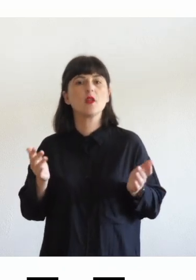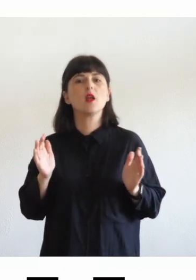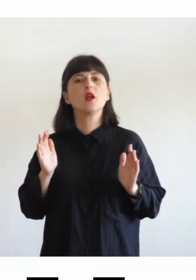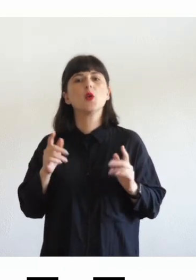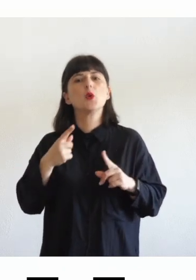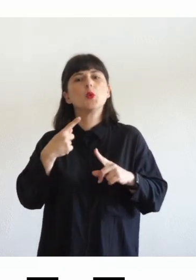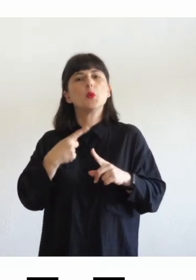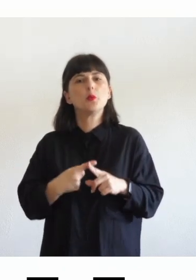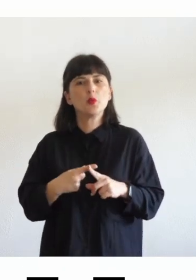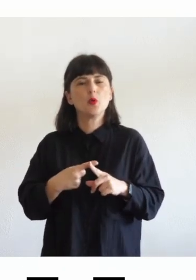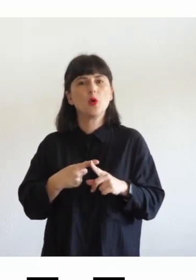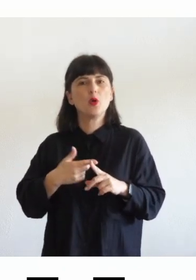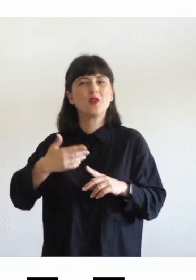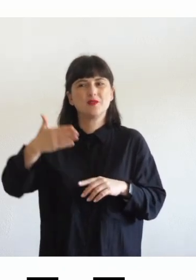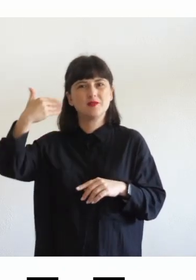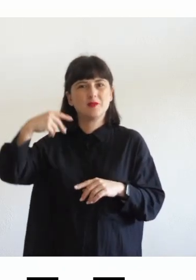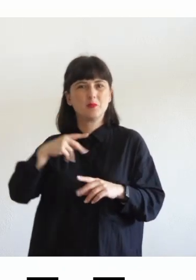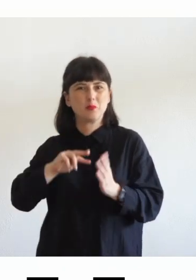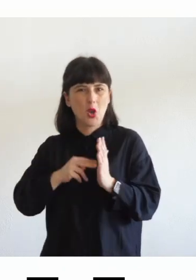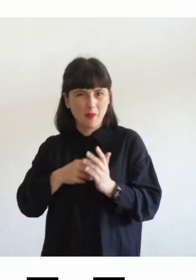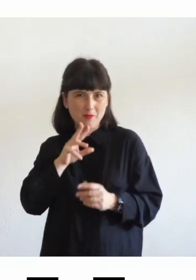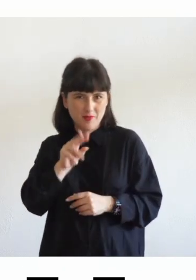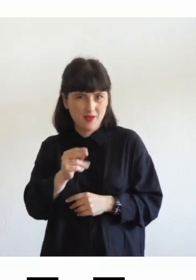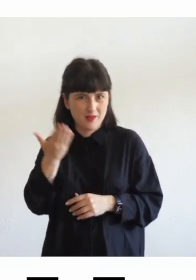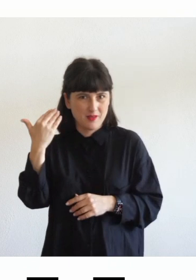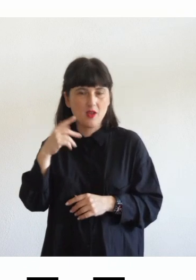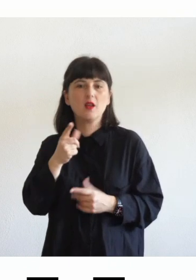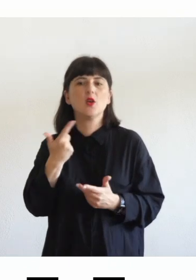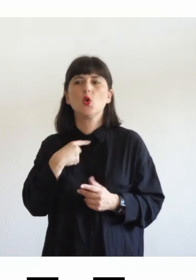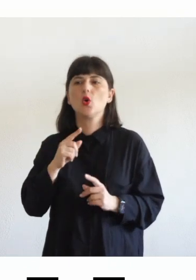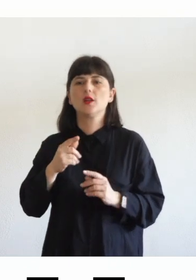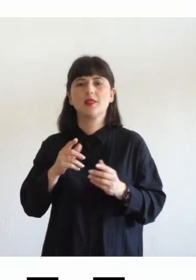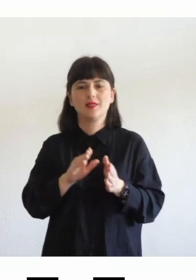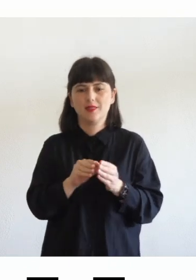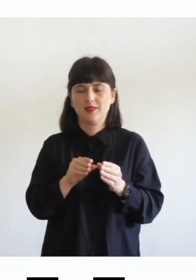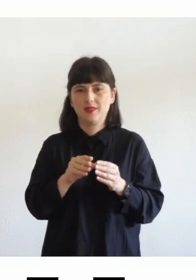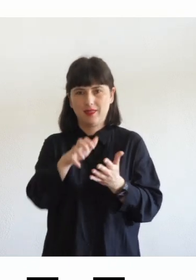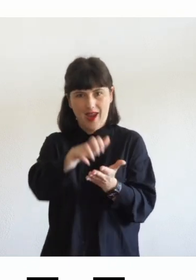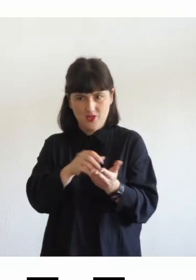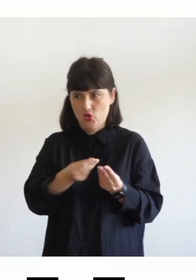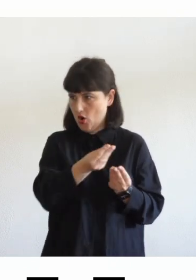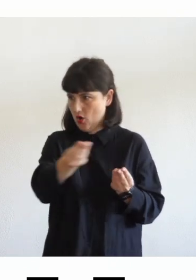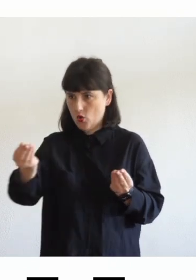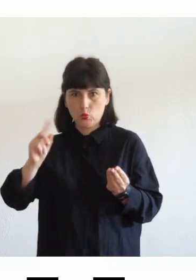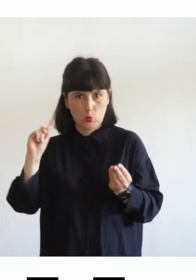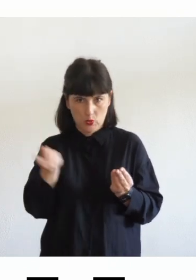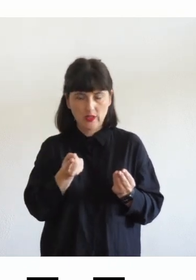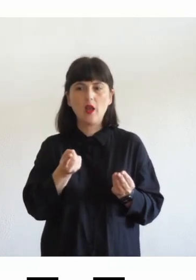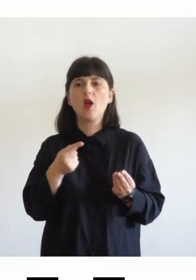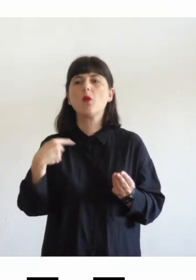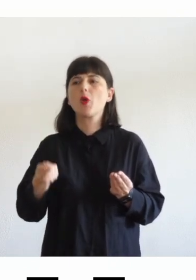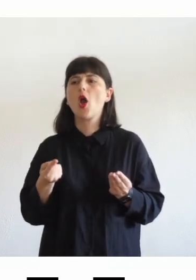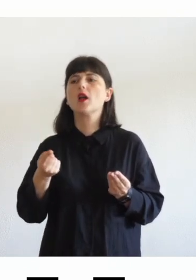ritorniamo sul problema di prima cioè io propongo un testo per tutti ma poi chi vuole se lo cambia se io sono tanto